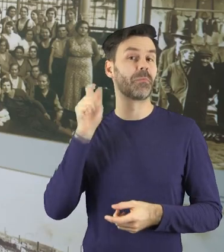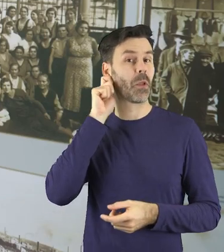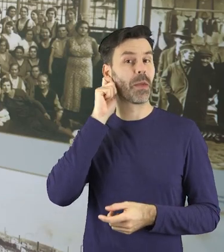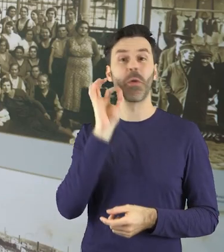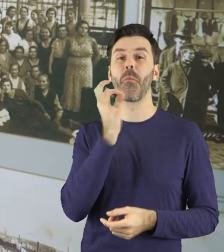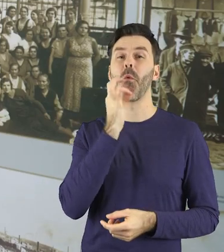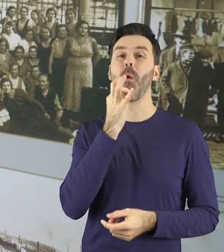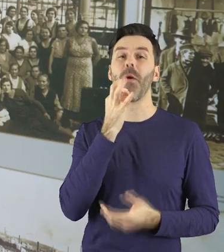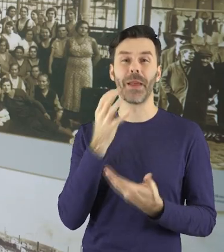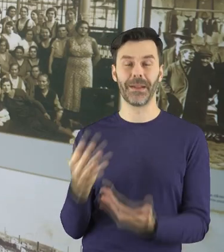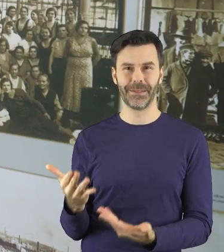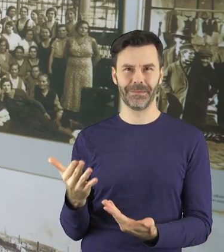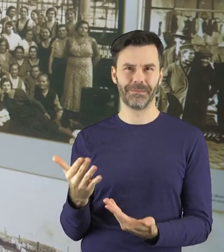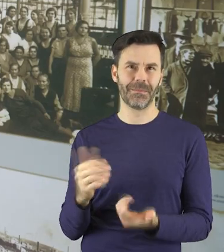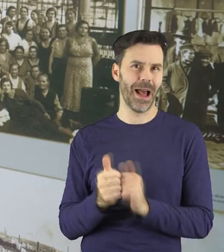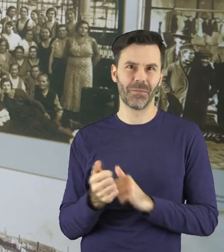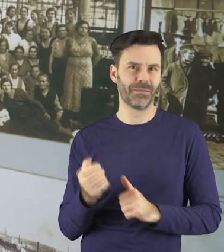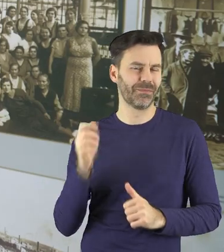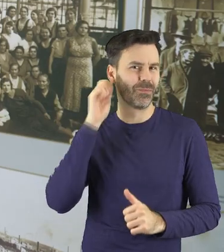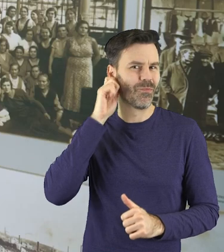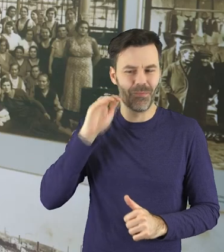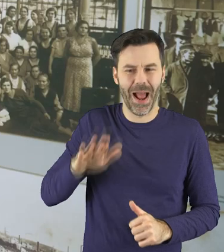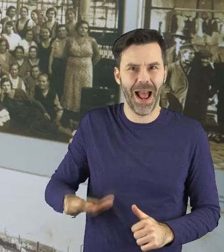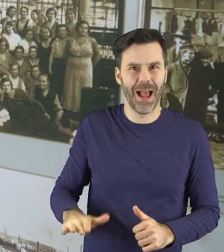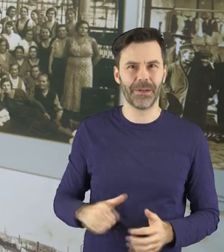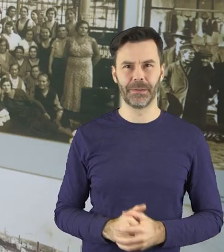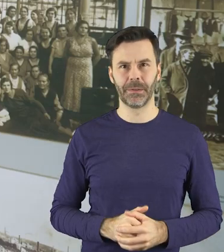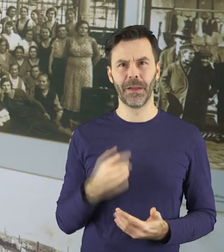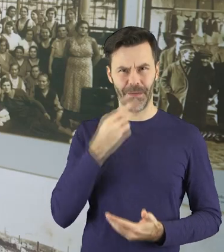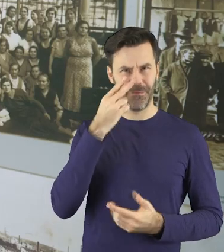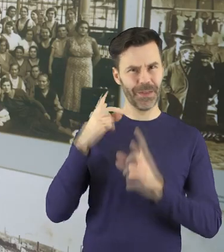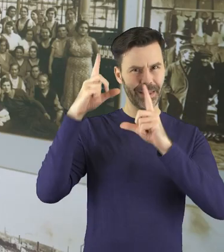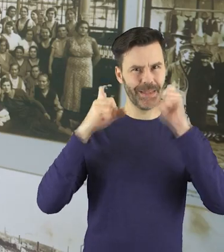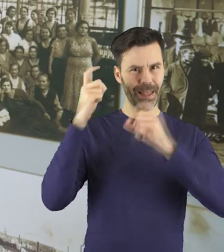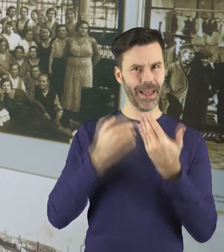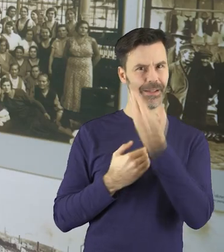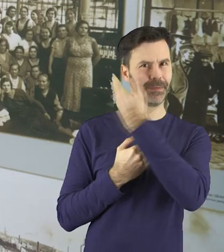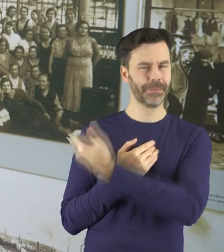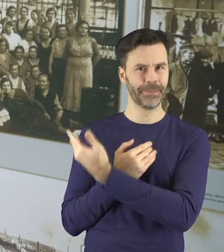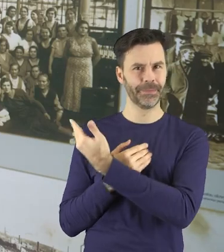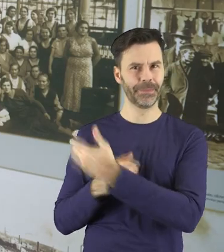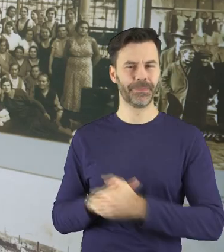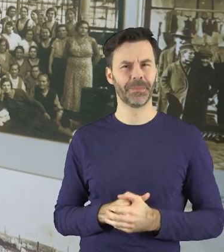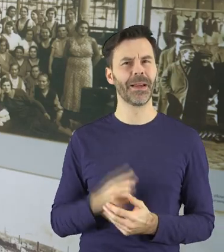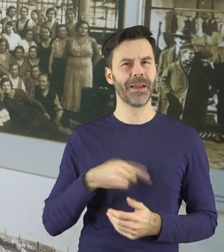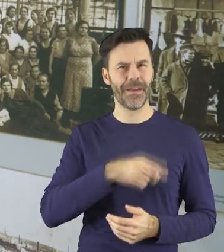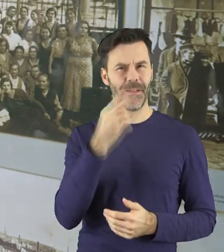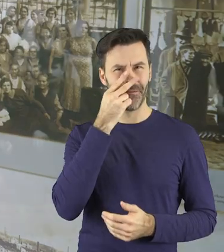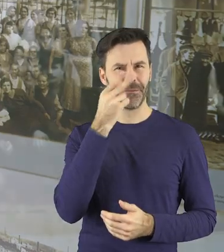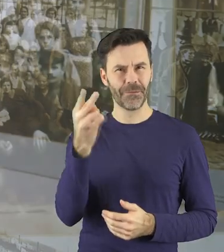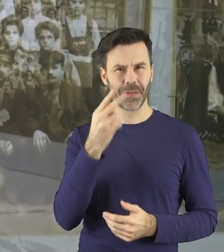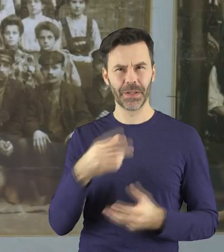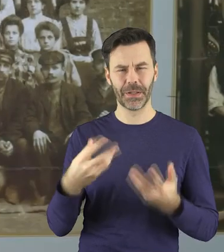Często zatrudniano młode dziewczyny, a nawet dzieci. Na zdjęciu prezentowanym na naszej wystawie